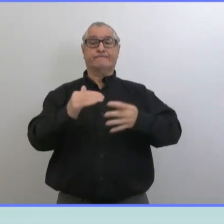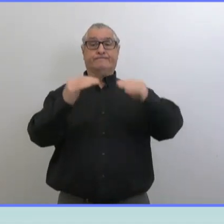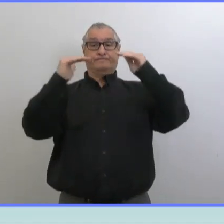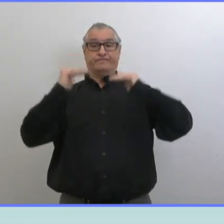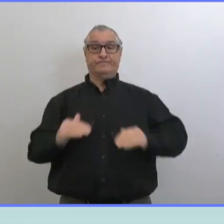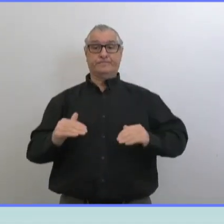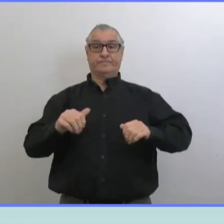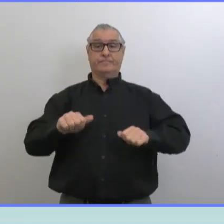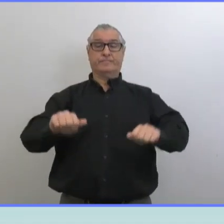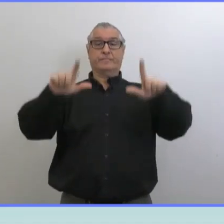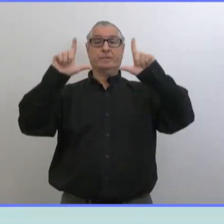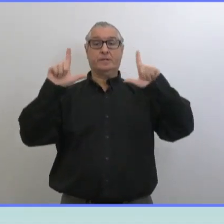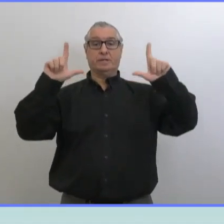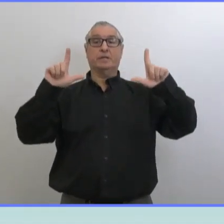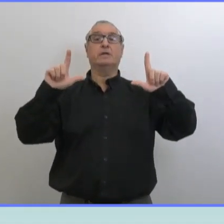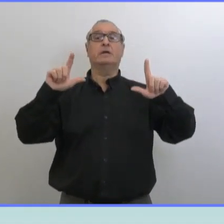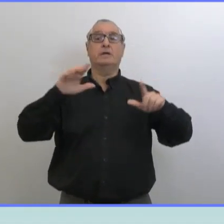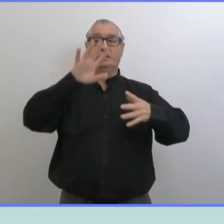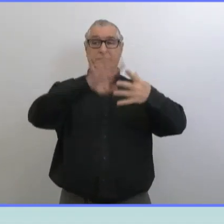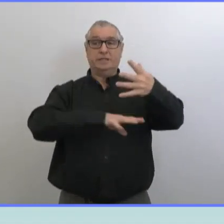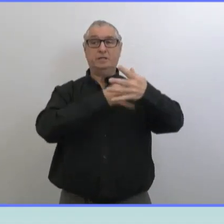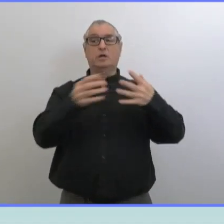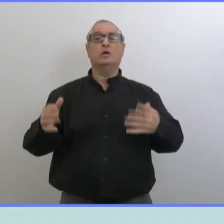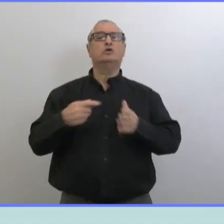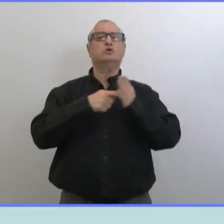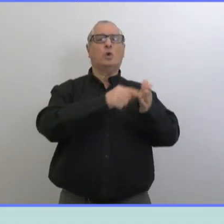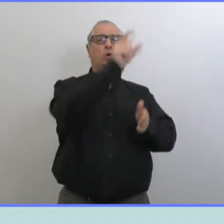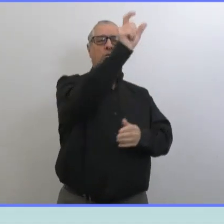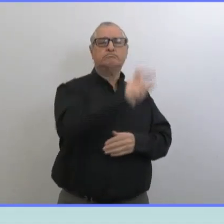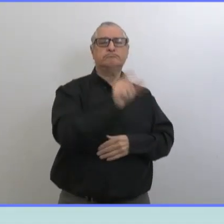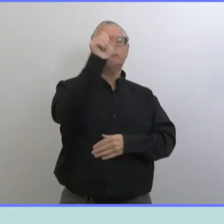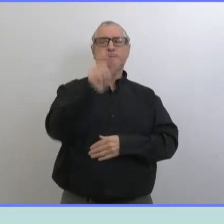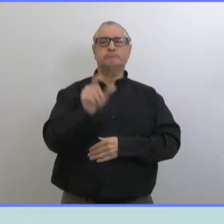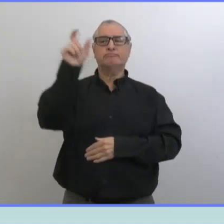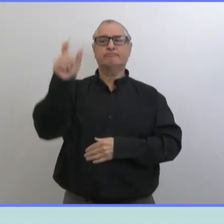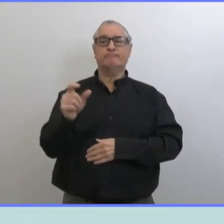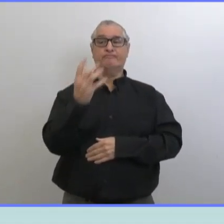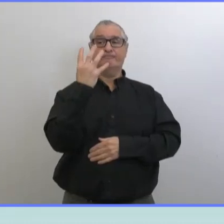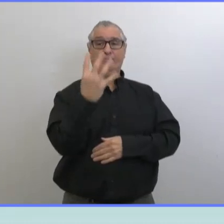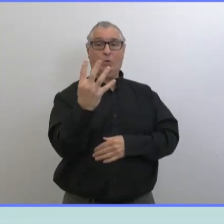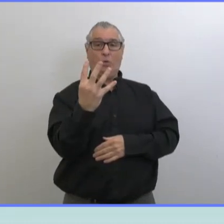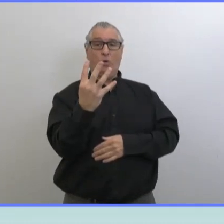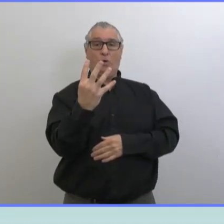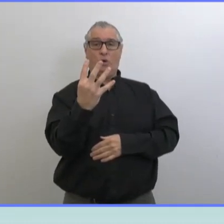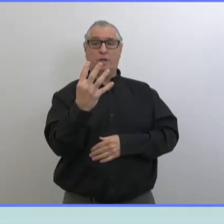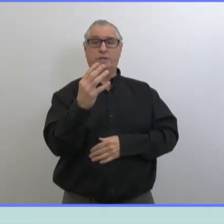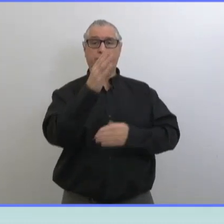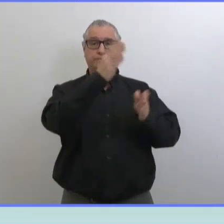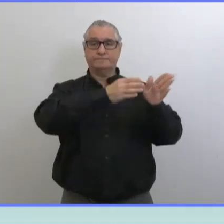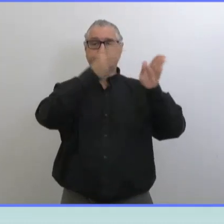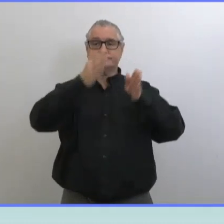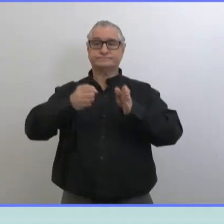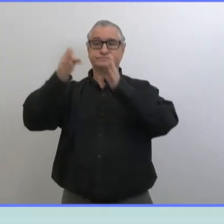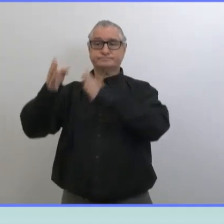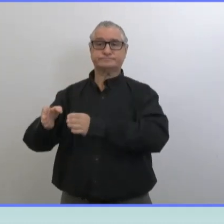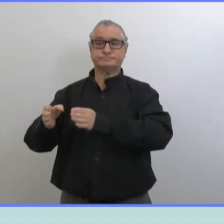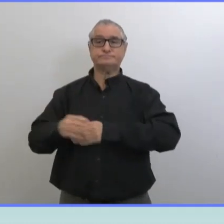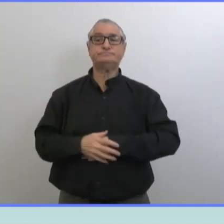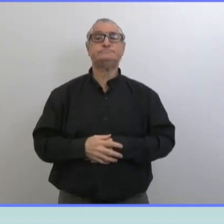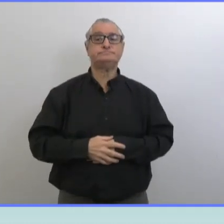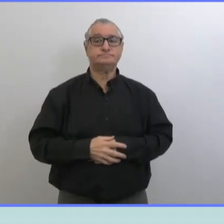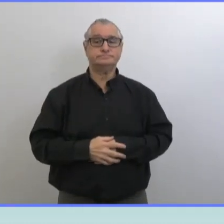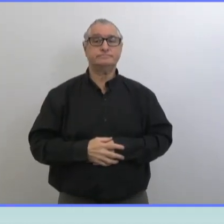national ? Qui est en danger ? Qui doit être immunisé le plus rapidement possible ? Et donc, a quatre grandes catégories,